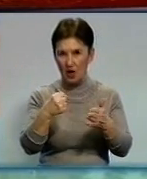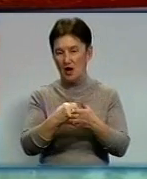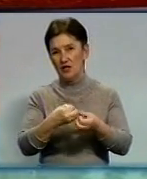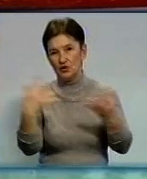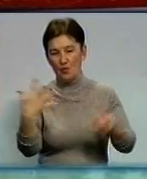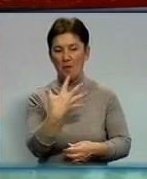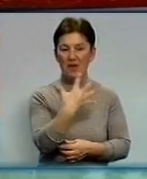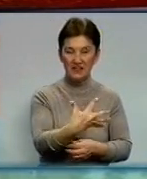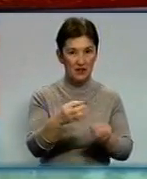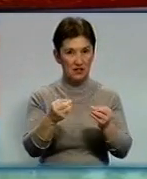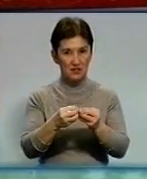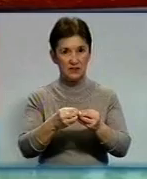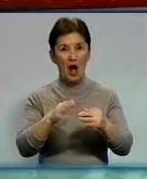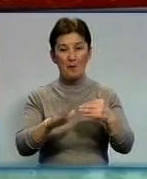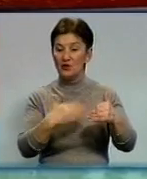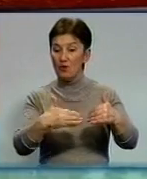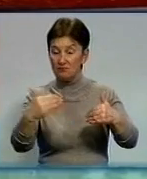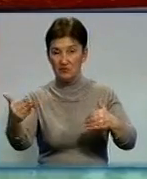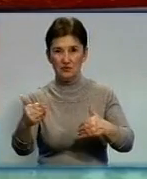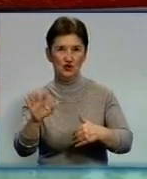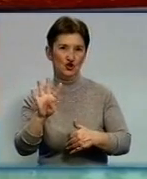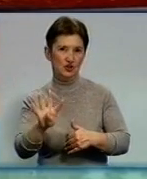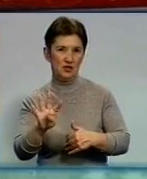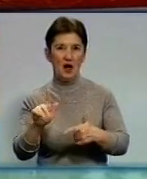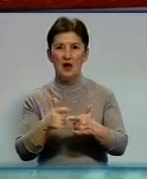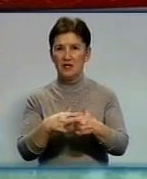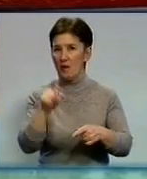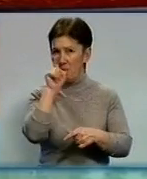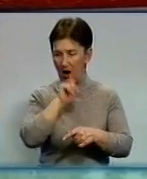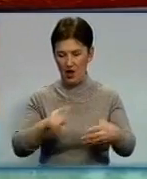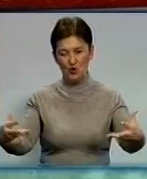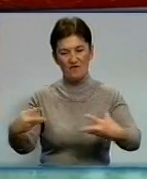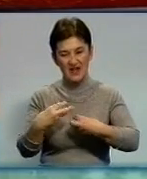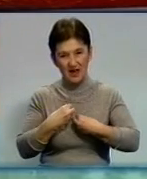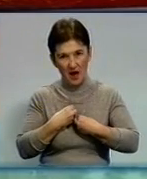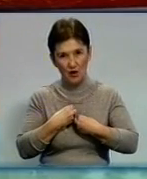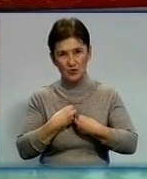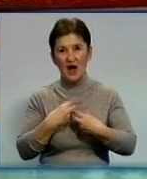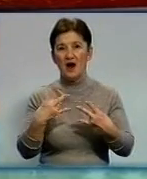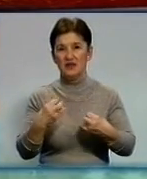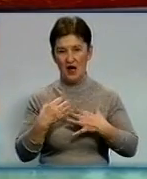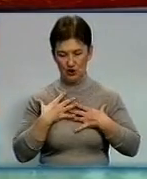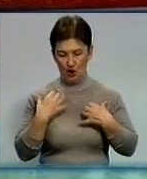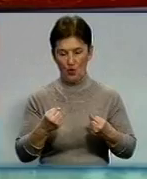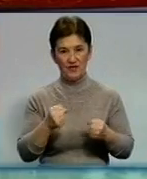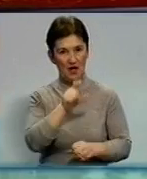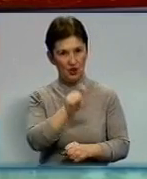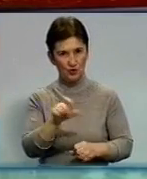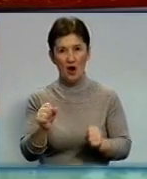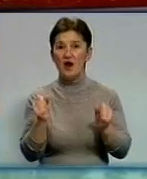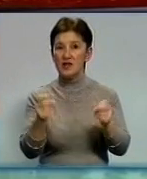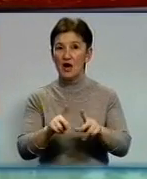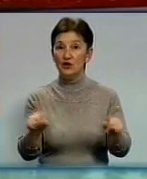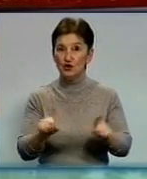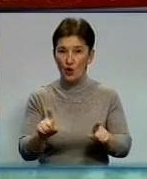Потім очікують чергове потепління. Такі коливання температури негативно впливають на здоров'я людей, кажуть медики. Як зробити так, щоб зміна